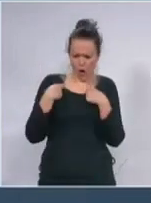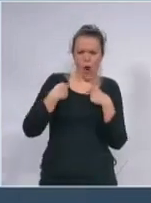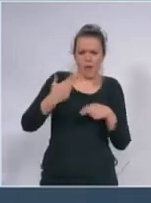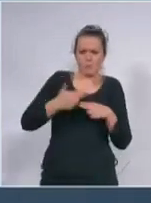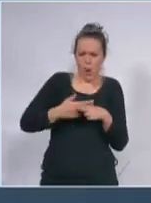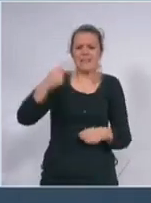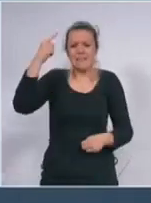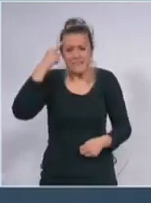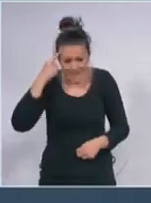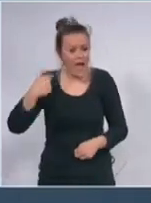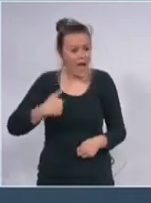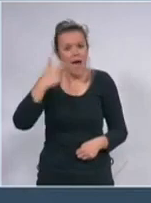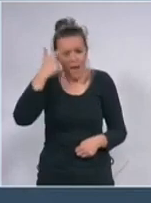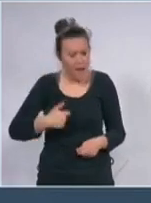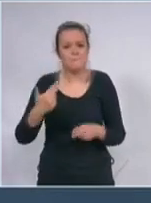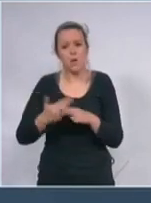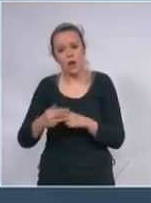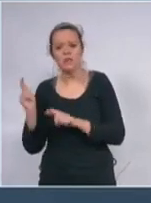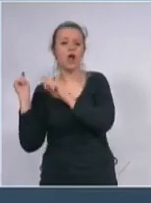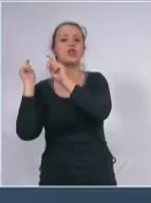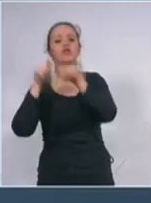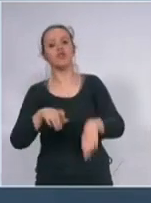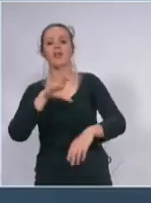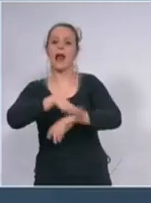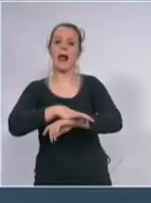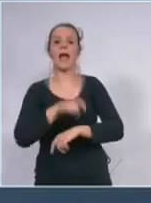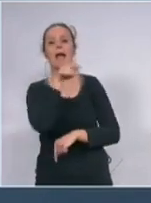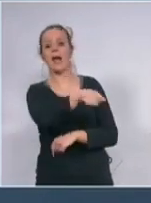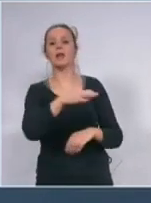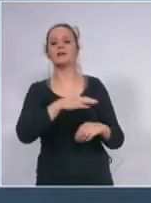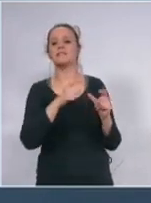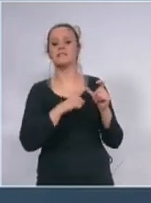direktno znali da su zaraženi došli da se leče kod Stevanović jer je tu u džabe